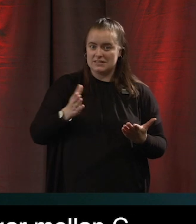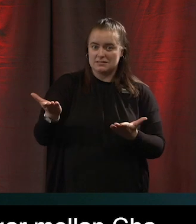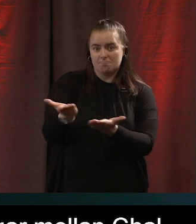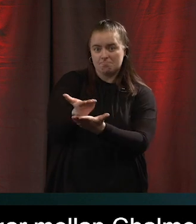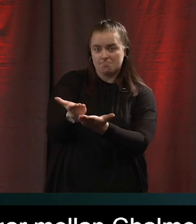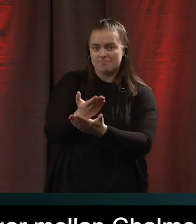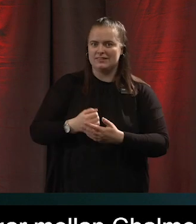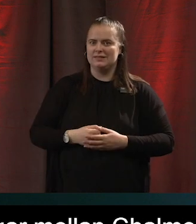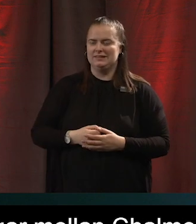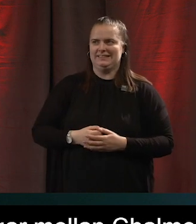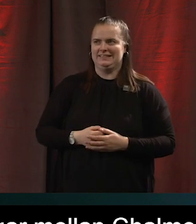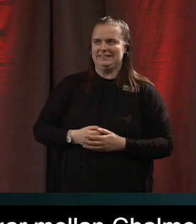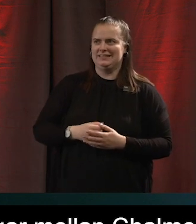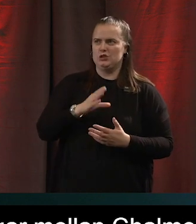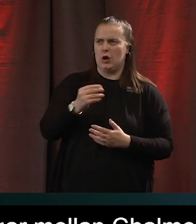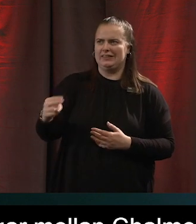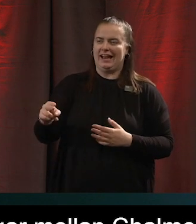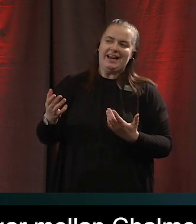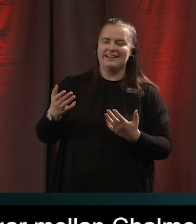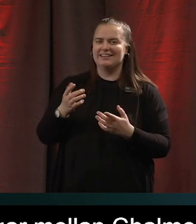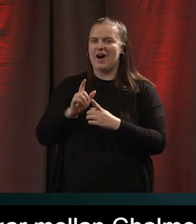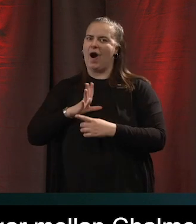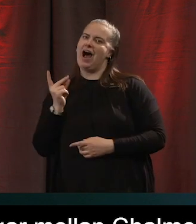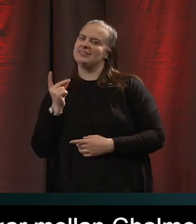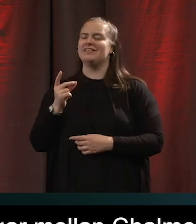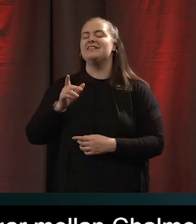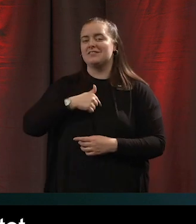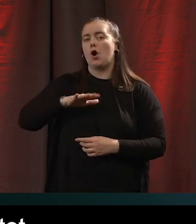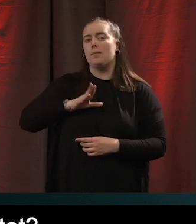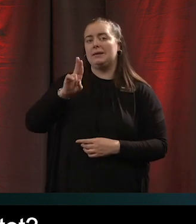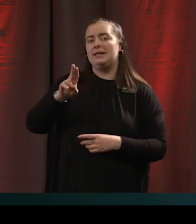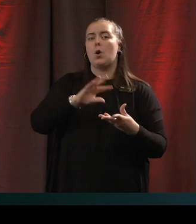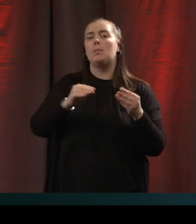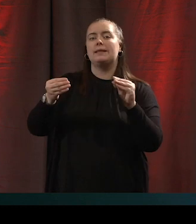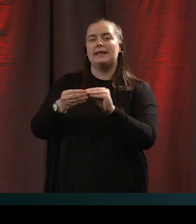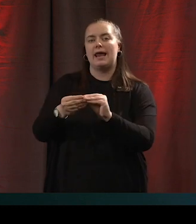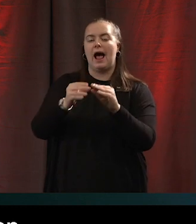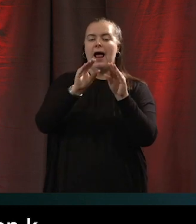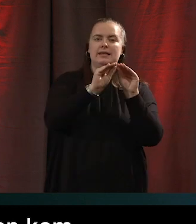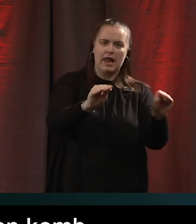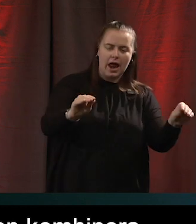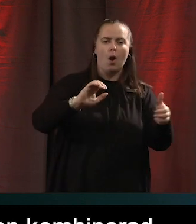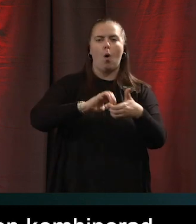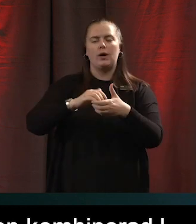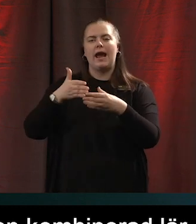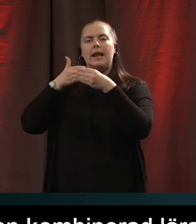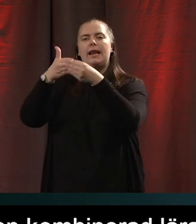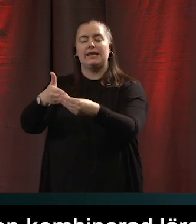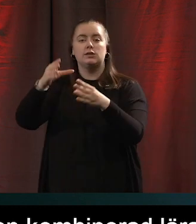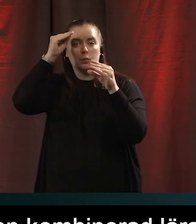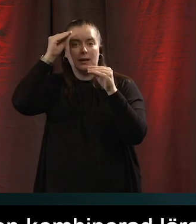får jag svara något annat än ja eller nej vi har ju en kombinerad lärare och ledningsutbildning det ett